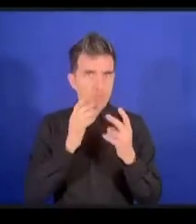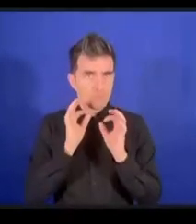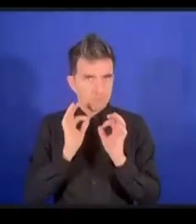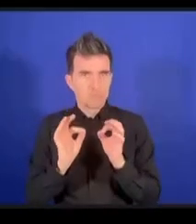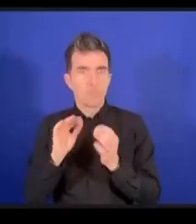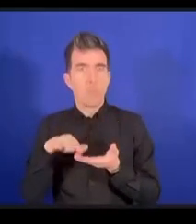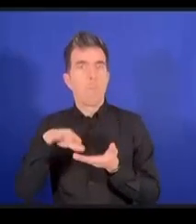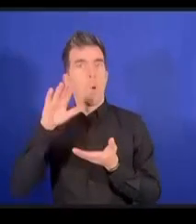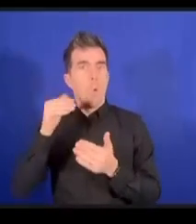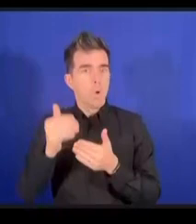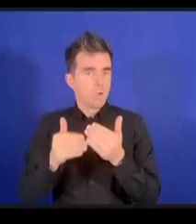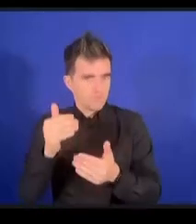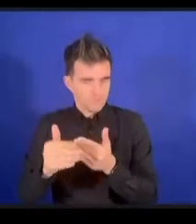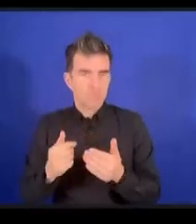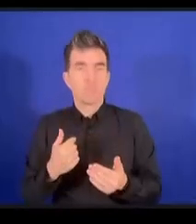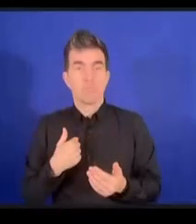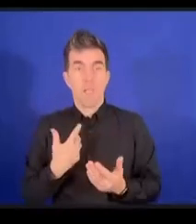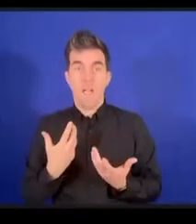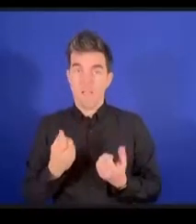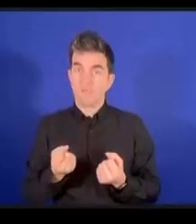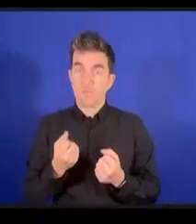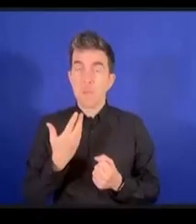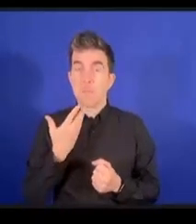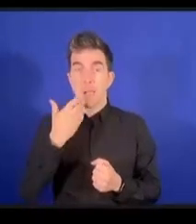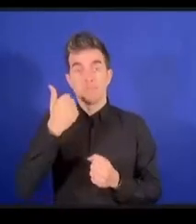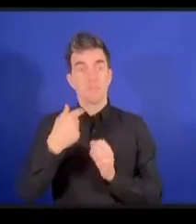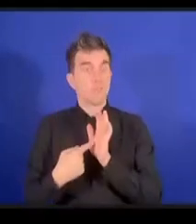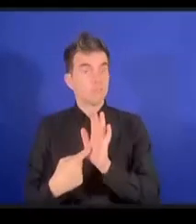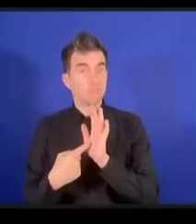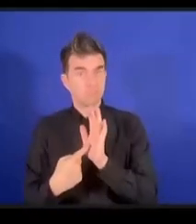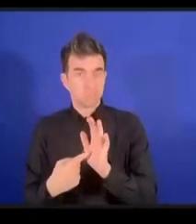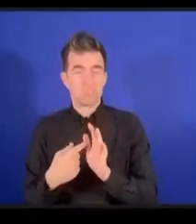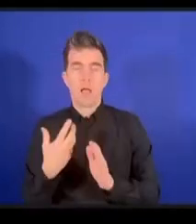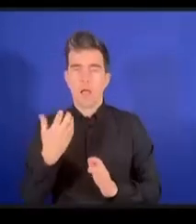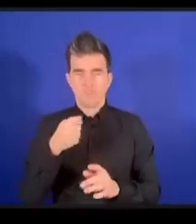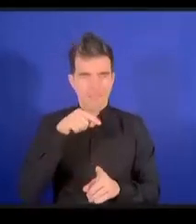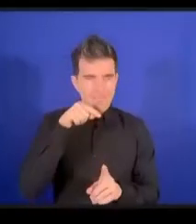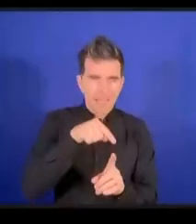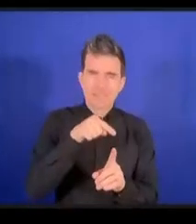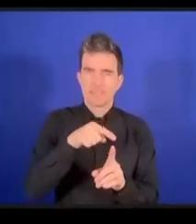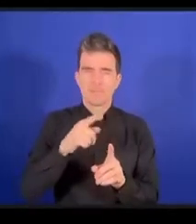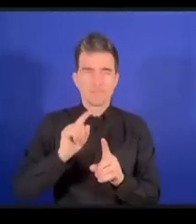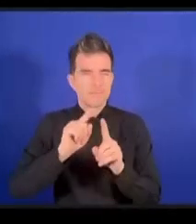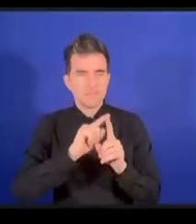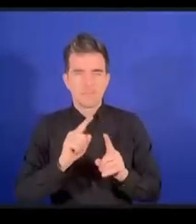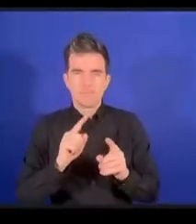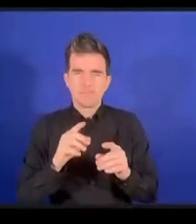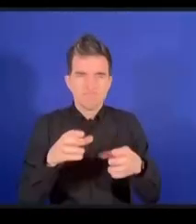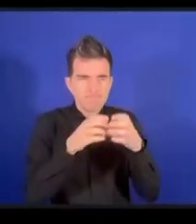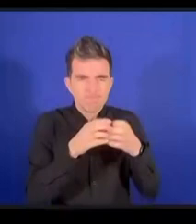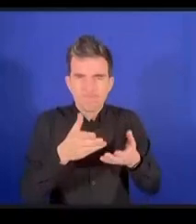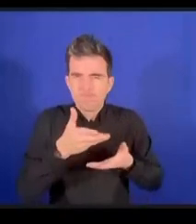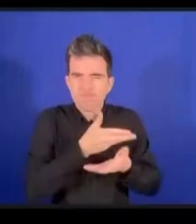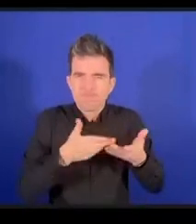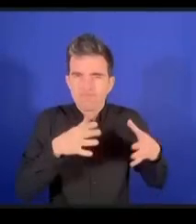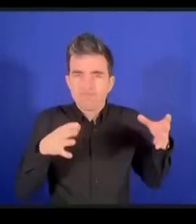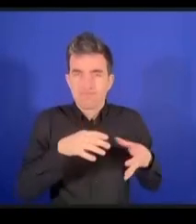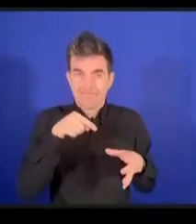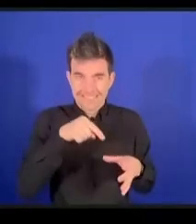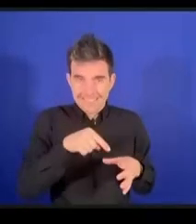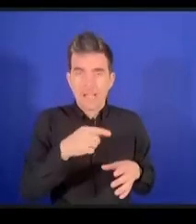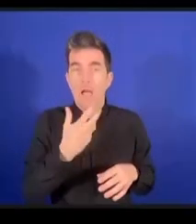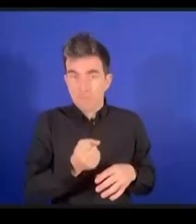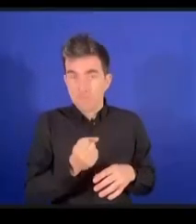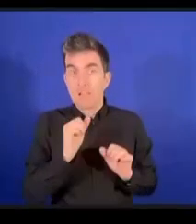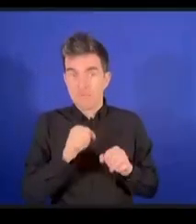nous avons un très bon exemple ici de la collaboration avec certains